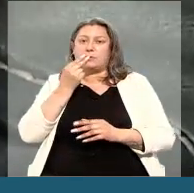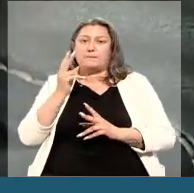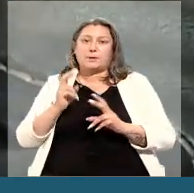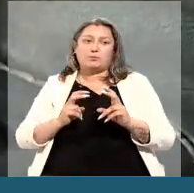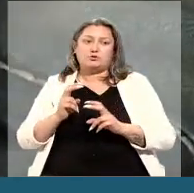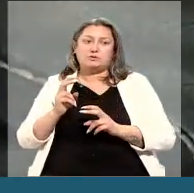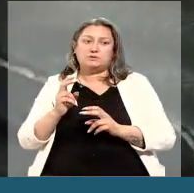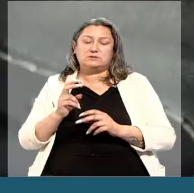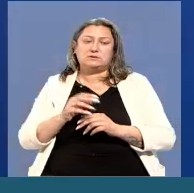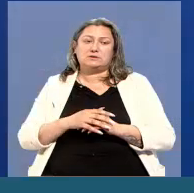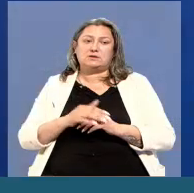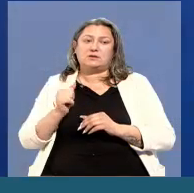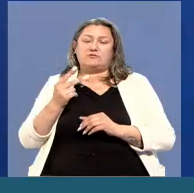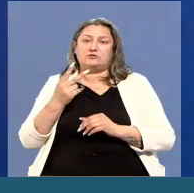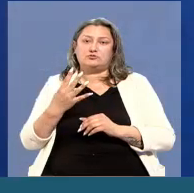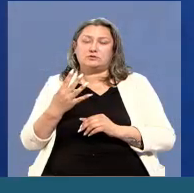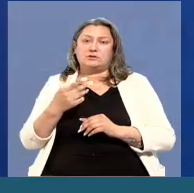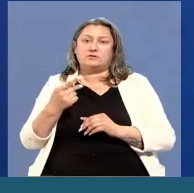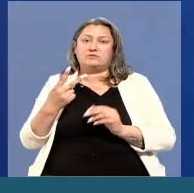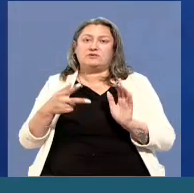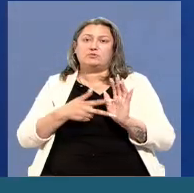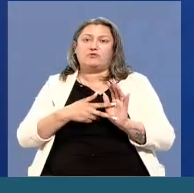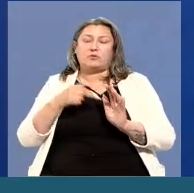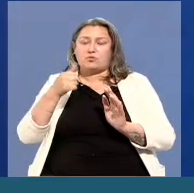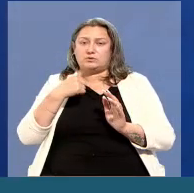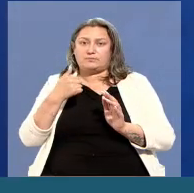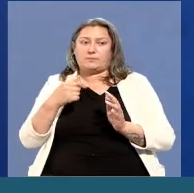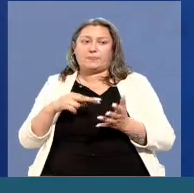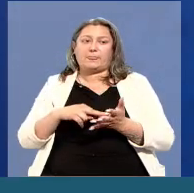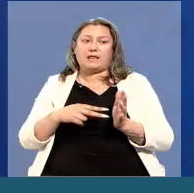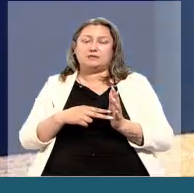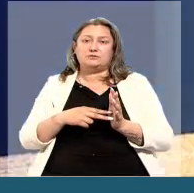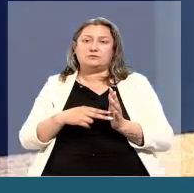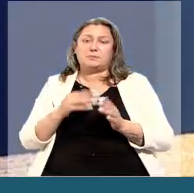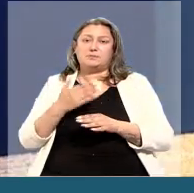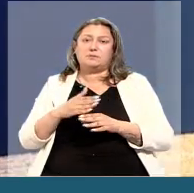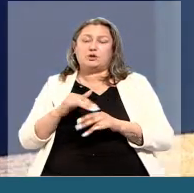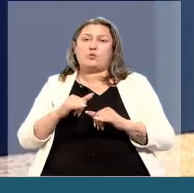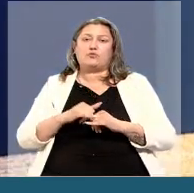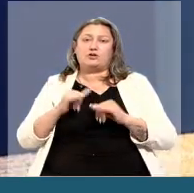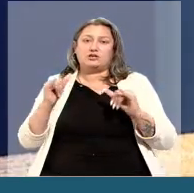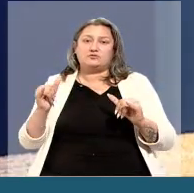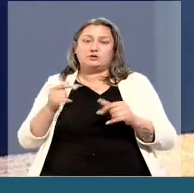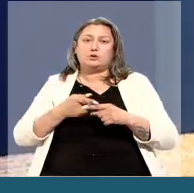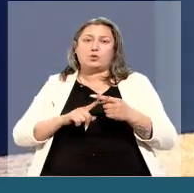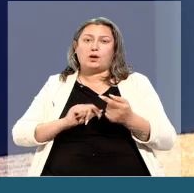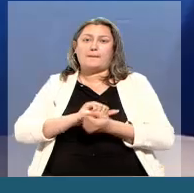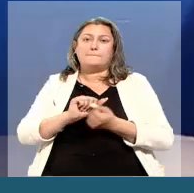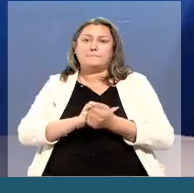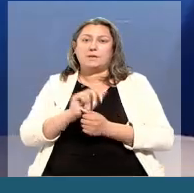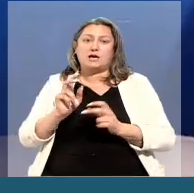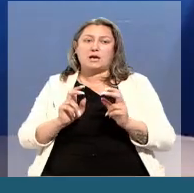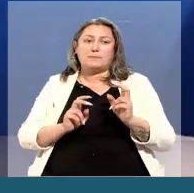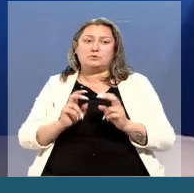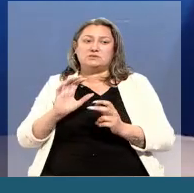асырылыуда. Ауыл шаруашылғы өнімдерін қайта өндеу өлесінің кезең-кезеңімен артыру көзделген. Бұл жобаларды іске қосу өнердің әлеуметтік